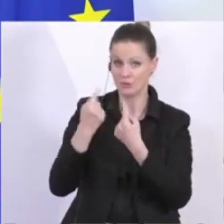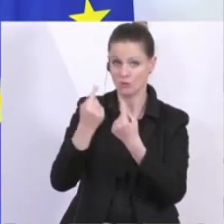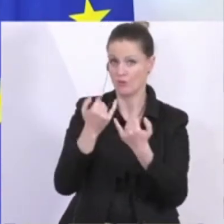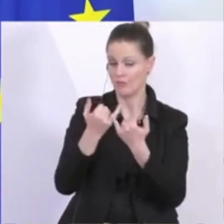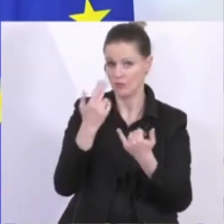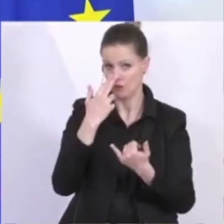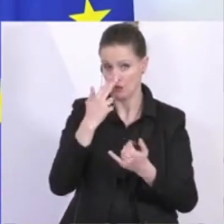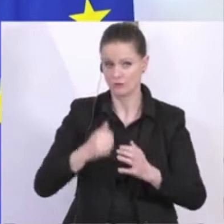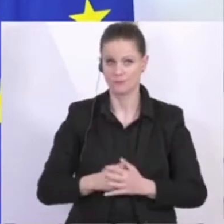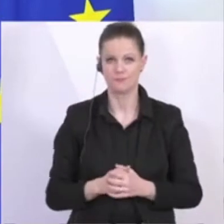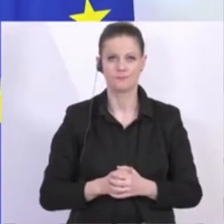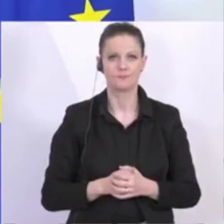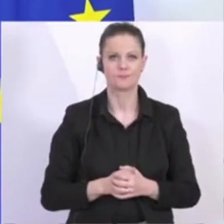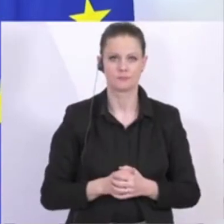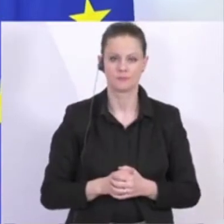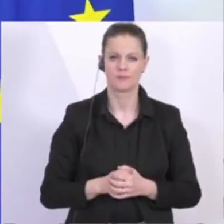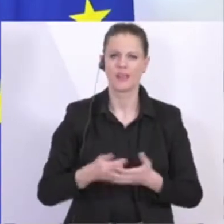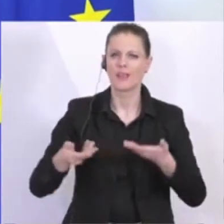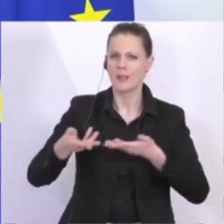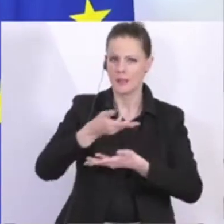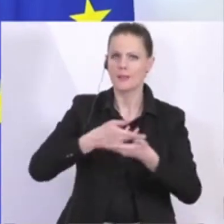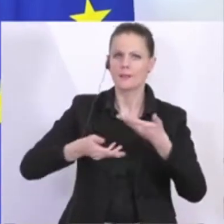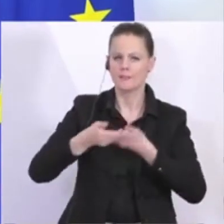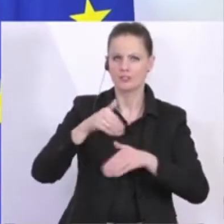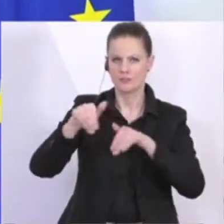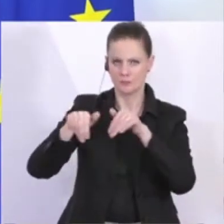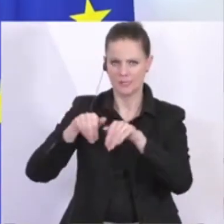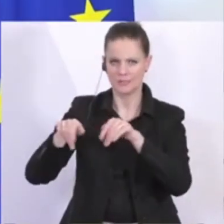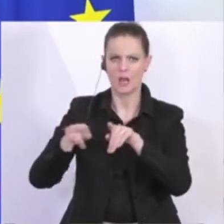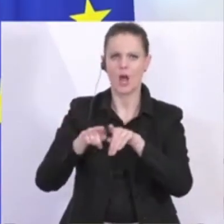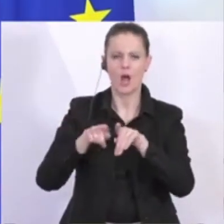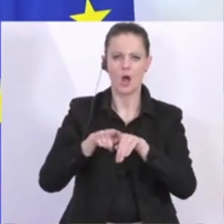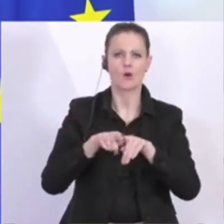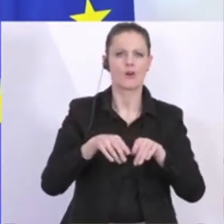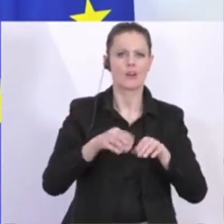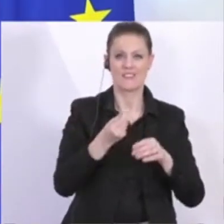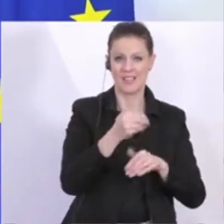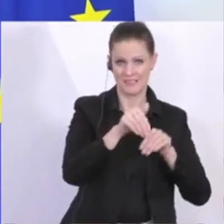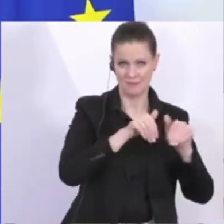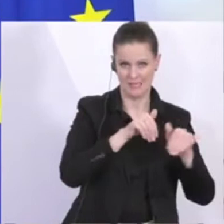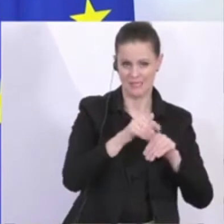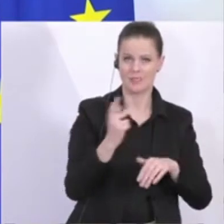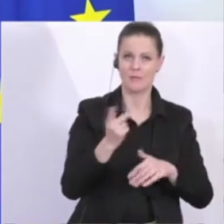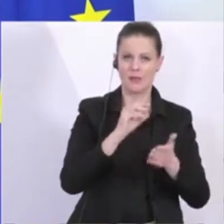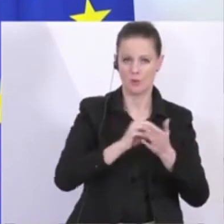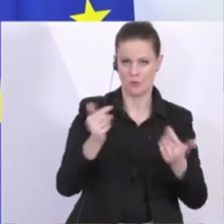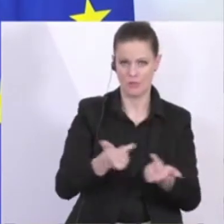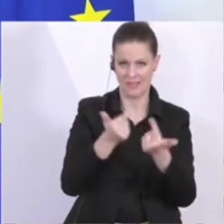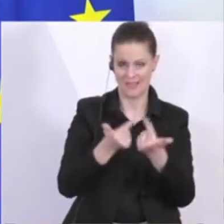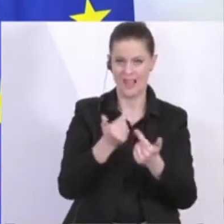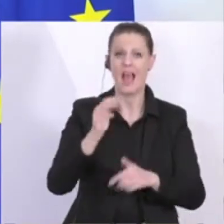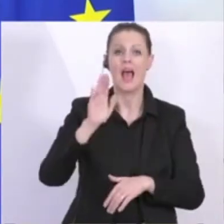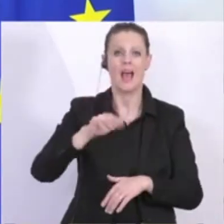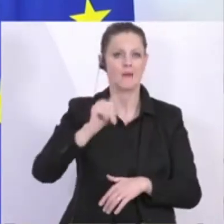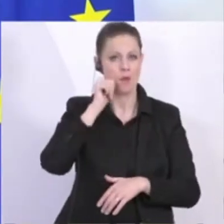werden die Wirtschaftsministerin und der Finanzminister noch näher Auskunft geben können. Aber ab morgen kann man